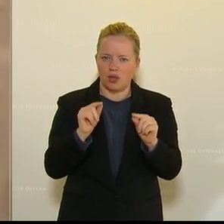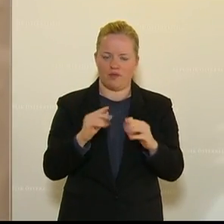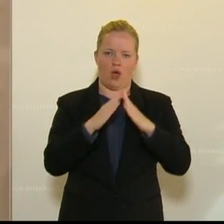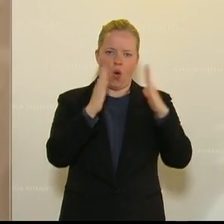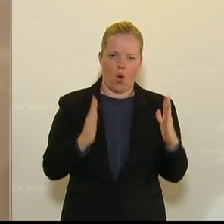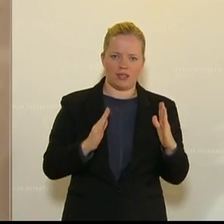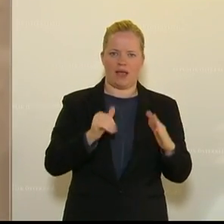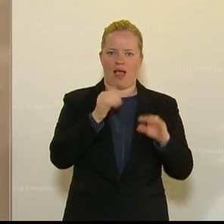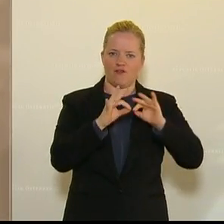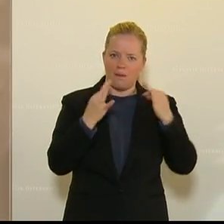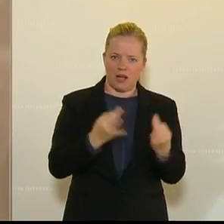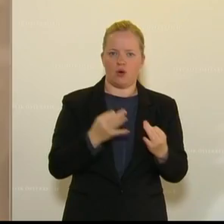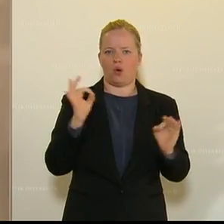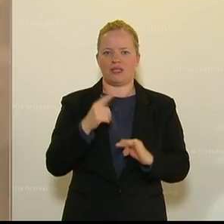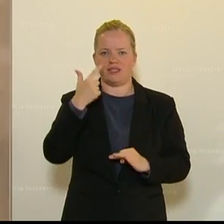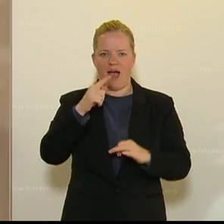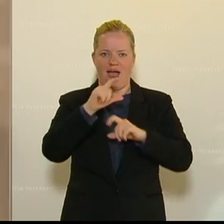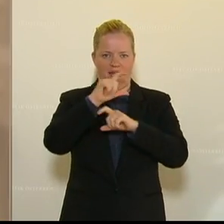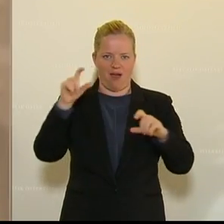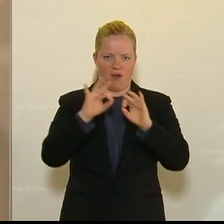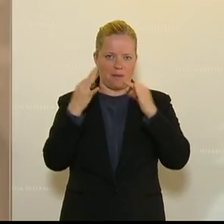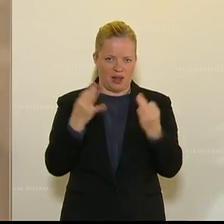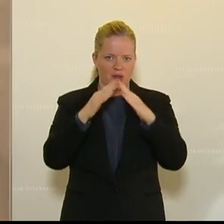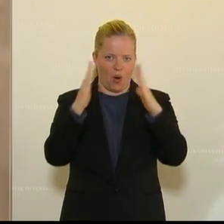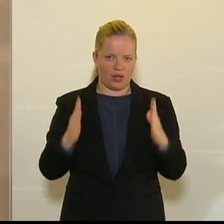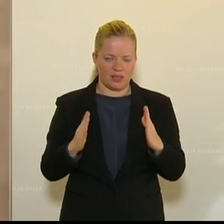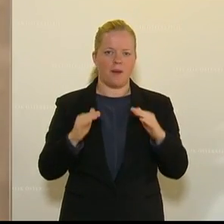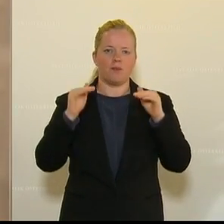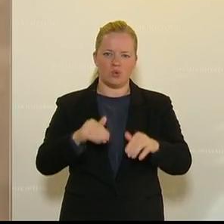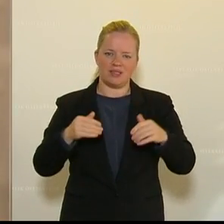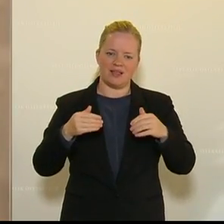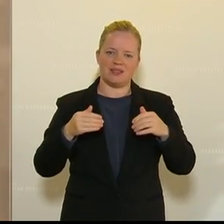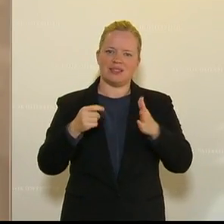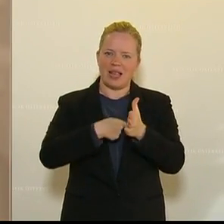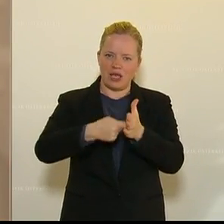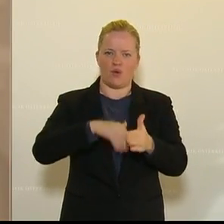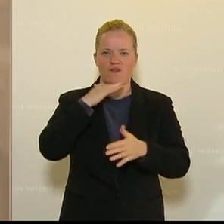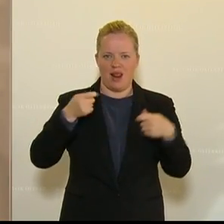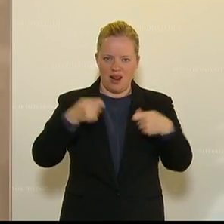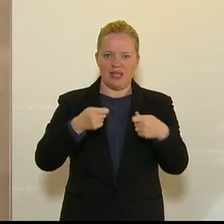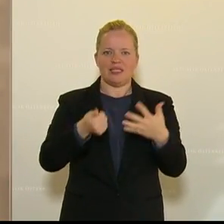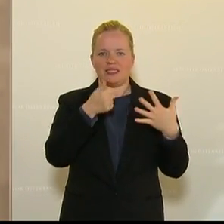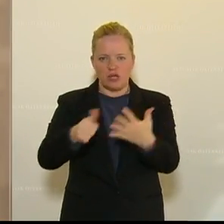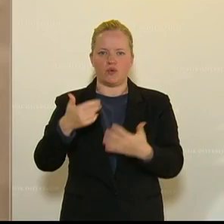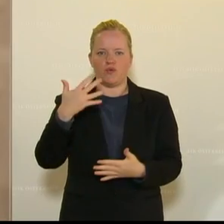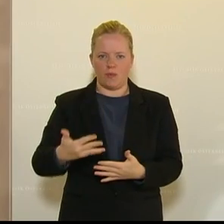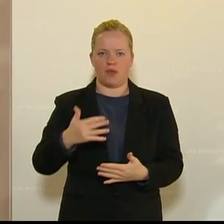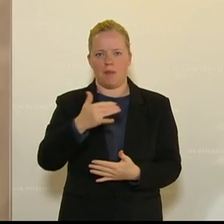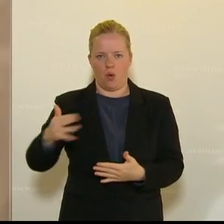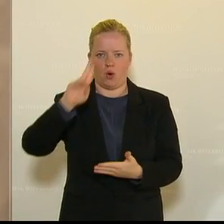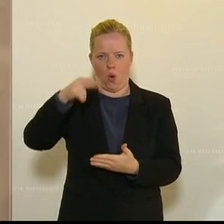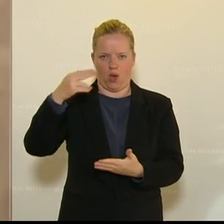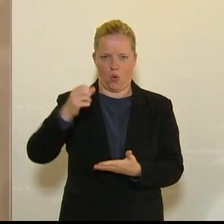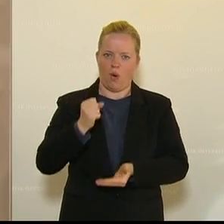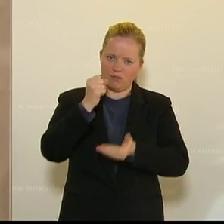Häusern, Einfamilienhäusern und Zweifamilienhäusern? Wir müssen in die Sanierung ganz, ganz viel Geld ausgeben. 650 Millionen Euro